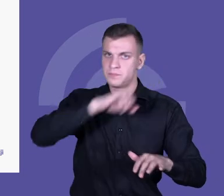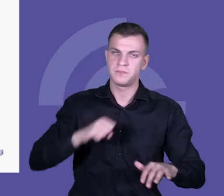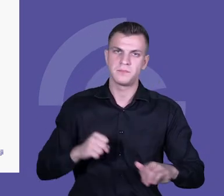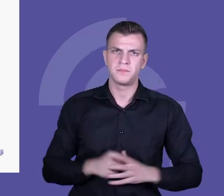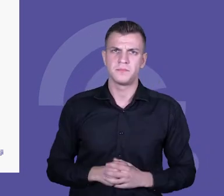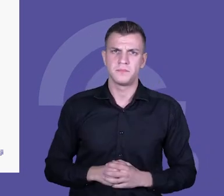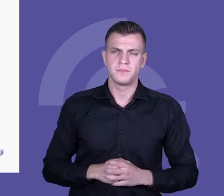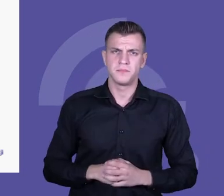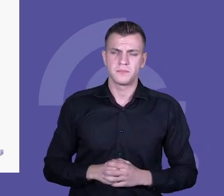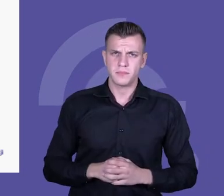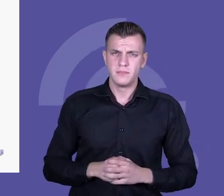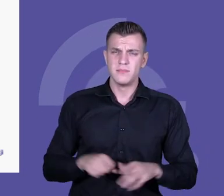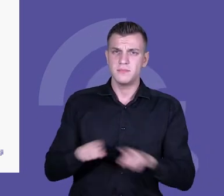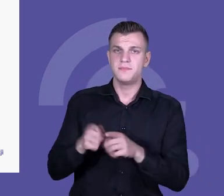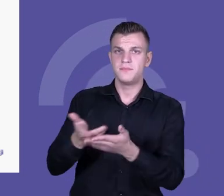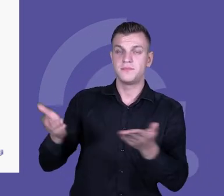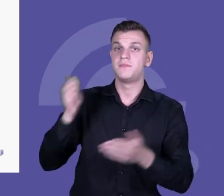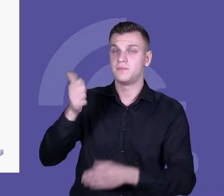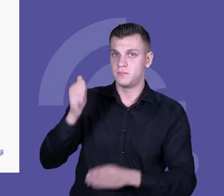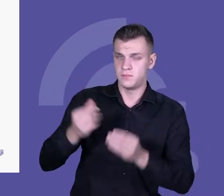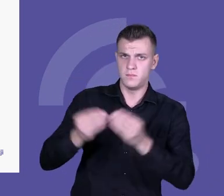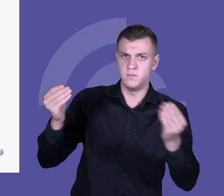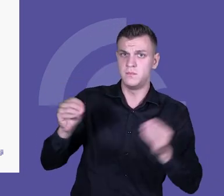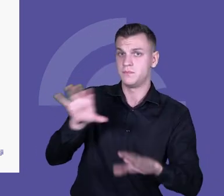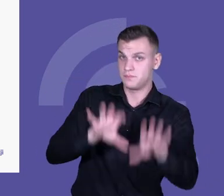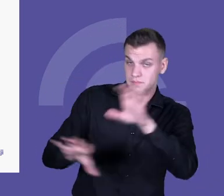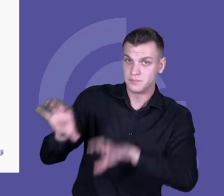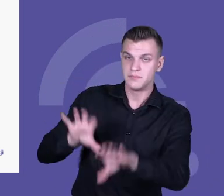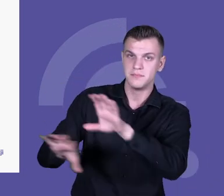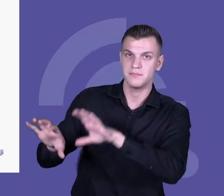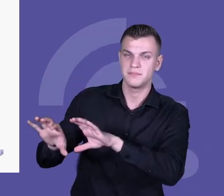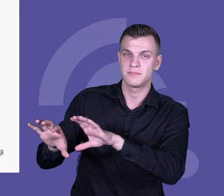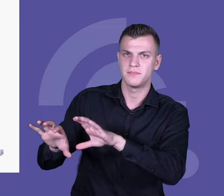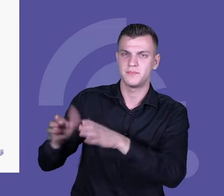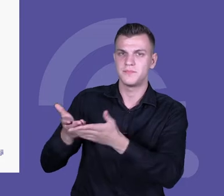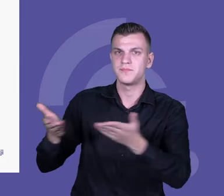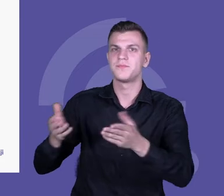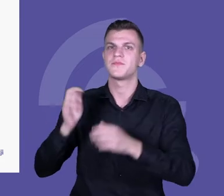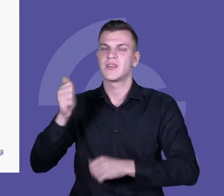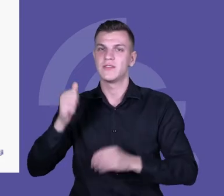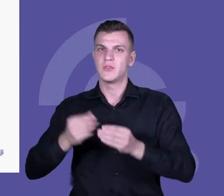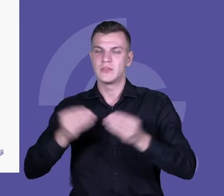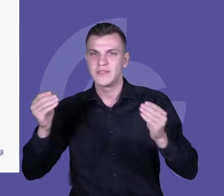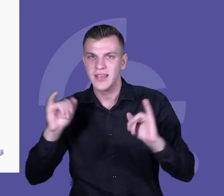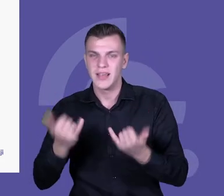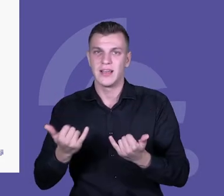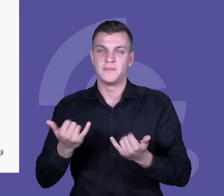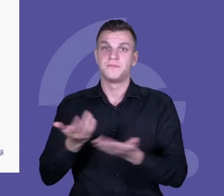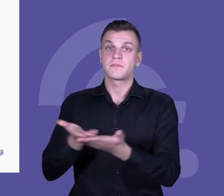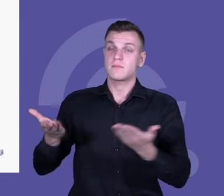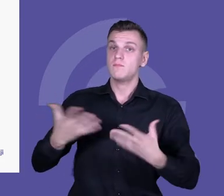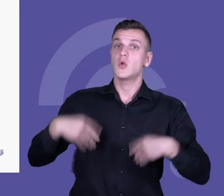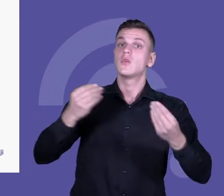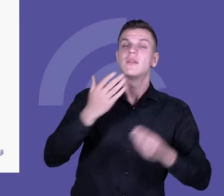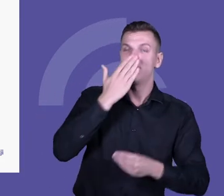niego uwagę, to jest monitorowanie rozwoju kompetencji, czyli zobaczenie tego, jak te kompetencje się rozwijały, co uczniowie wiedzieli na początku,